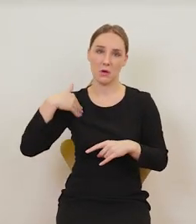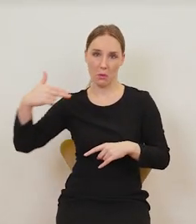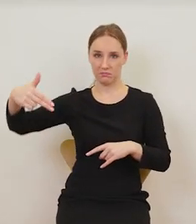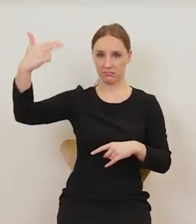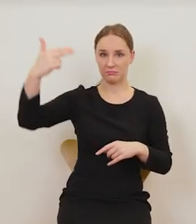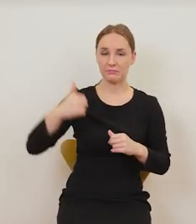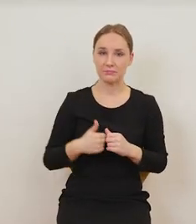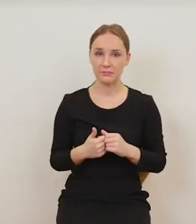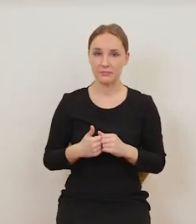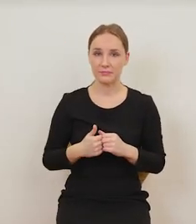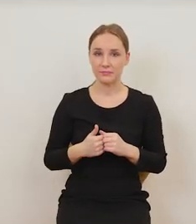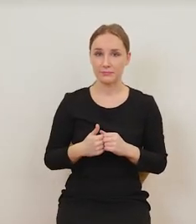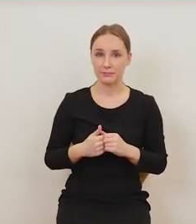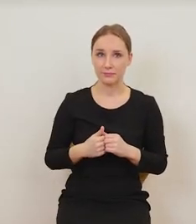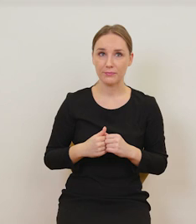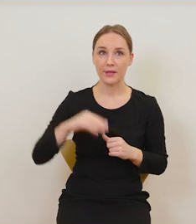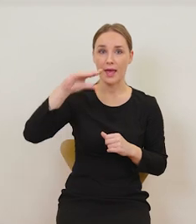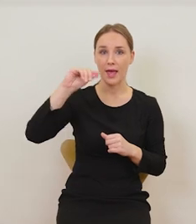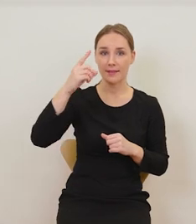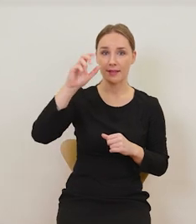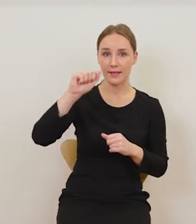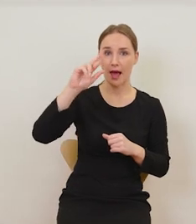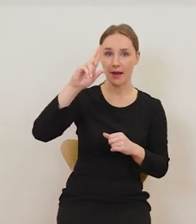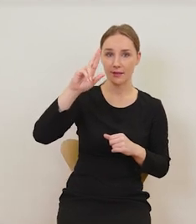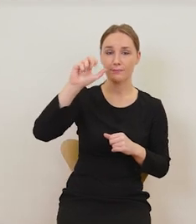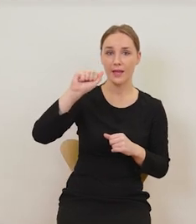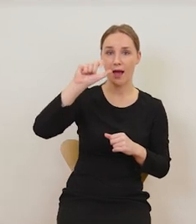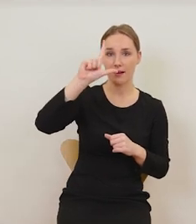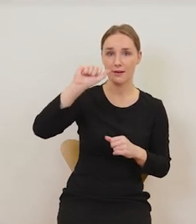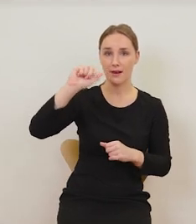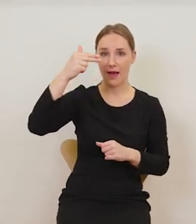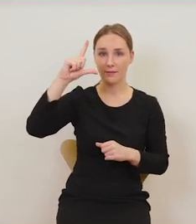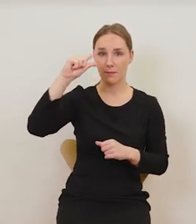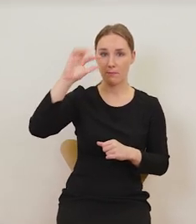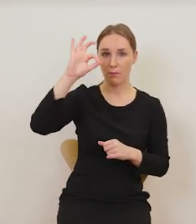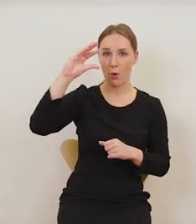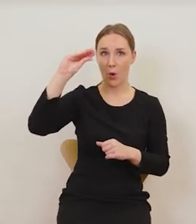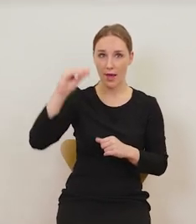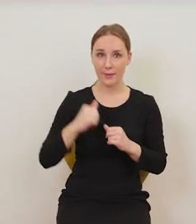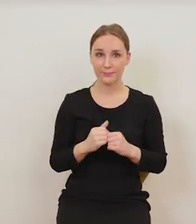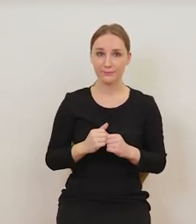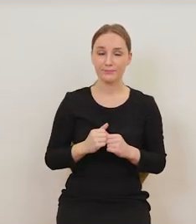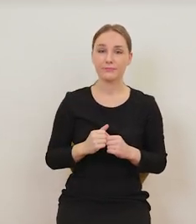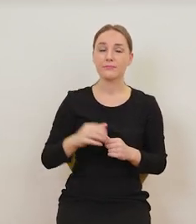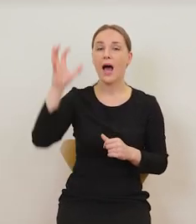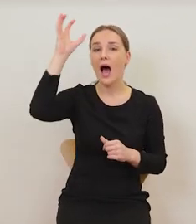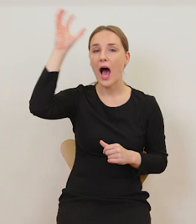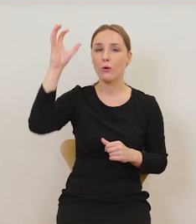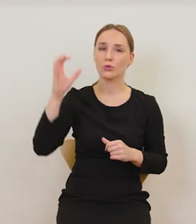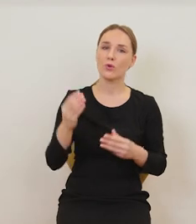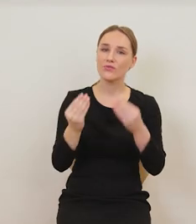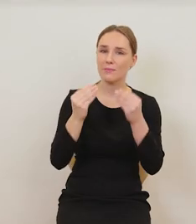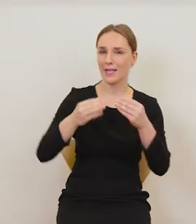broni. Edgar Allan Poe, autor wspaniałych thrillerowych, nieomal